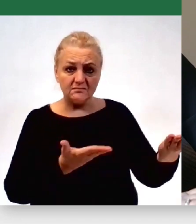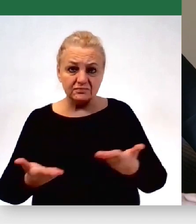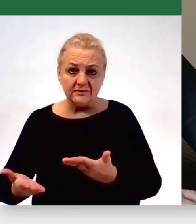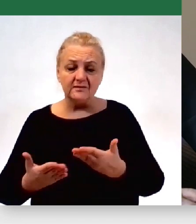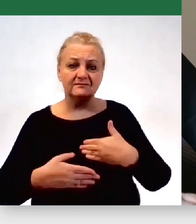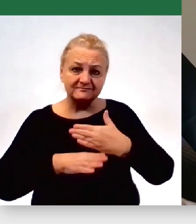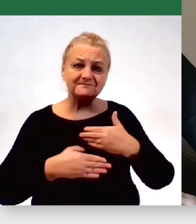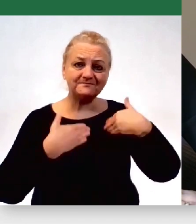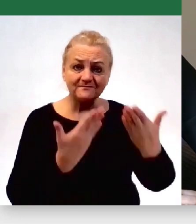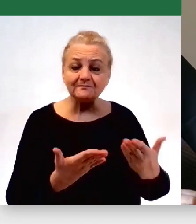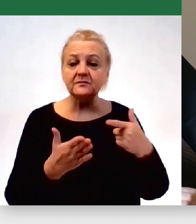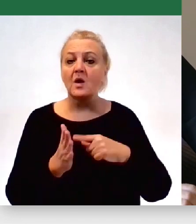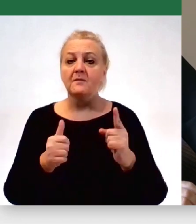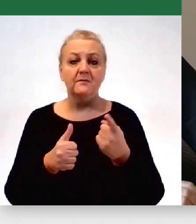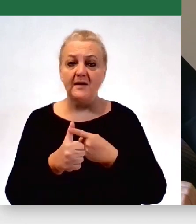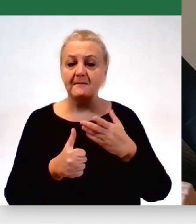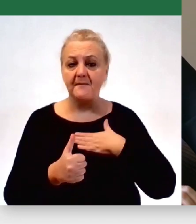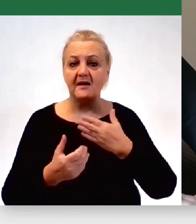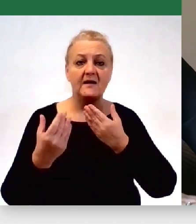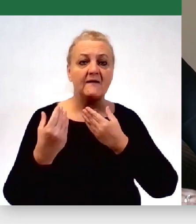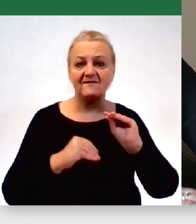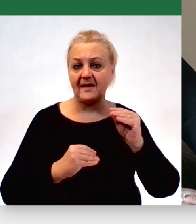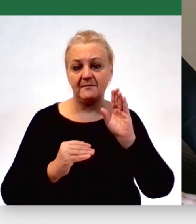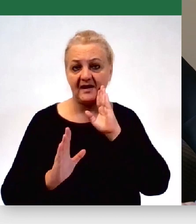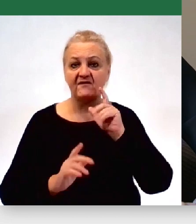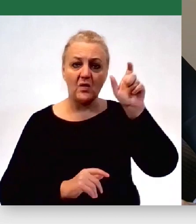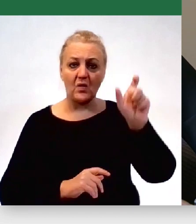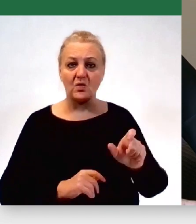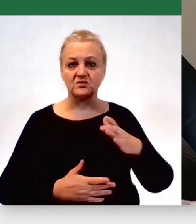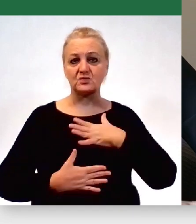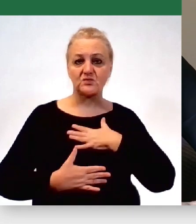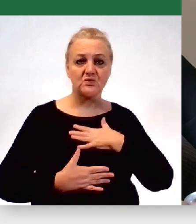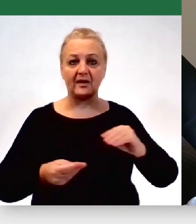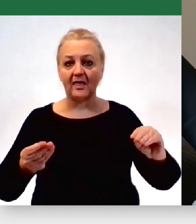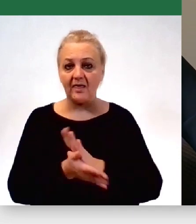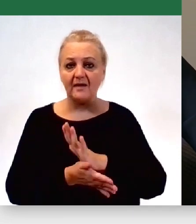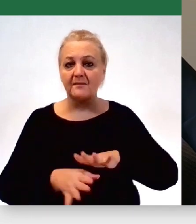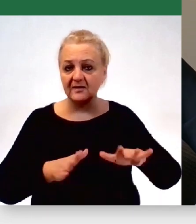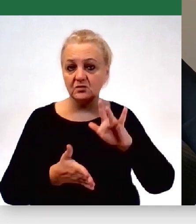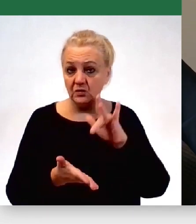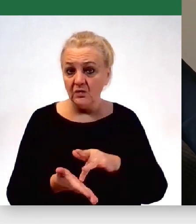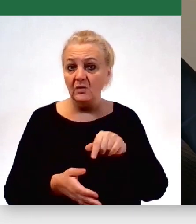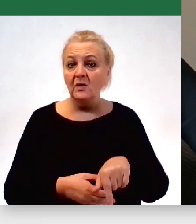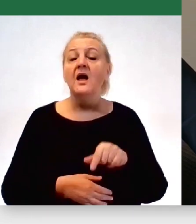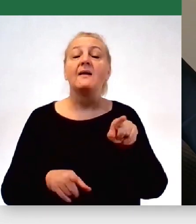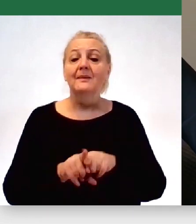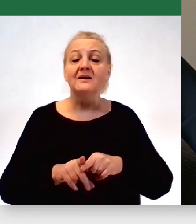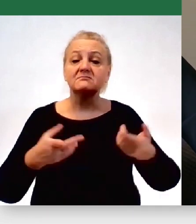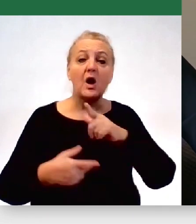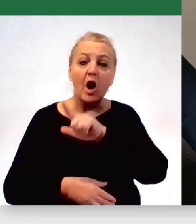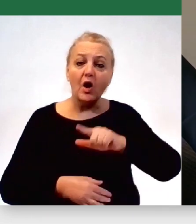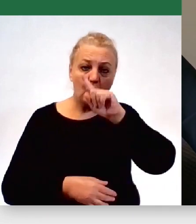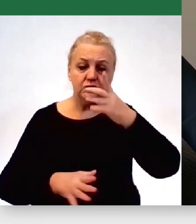nim, to mamy po pierwsze większe poradzenie, jest to, że ta osoba będzie się dobrze zaklimatyzuje. Po drugie, integrujemy lokalną